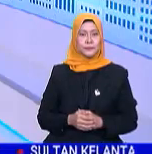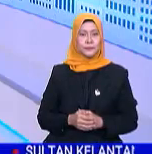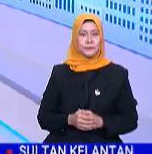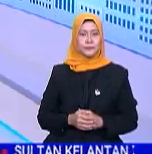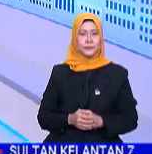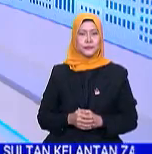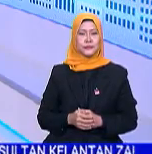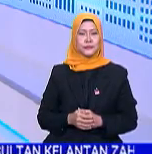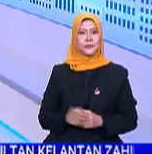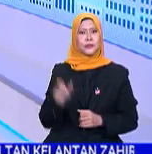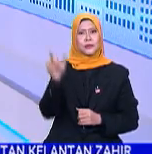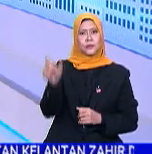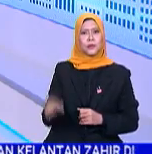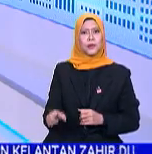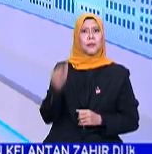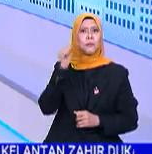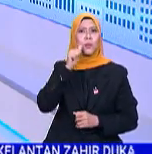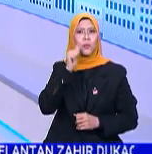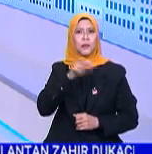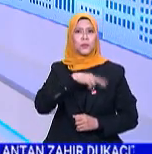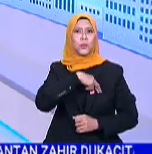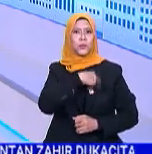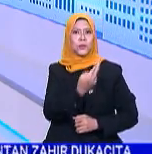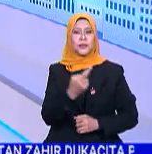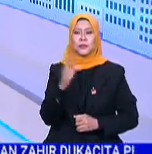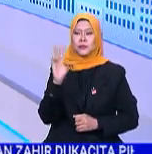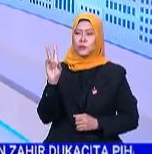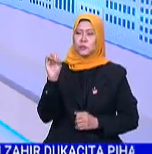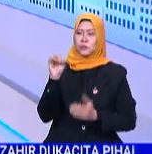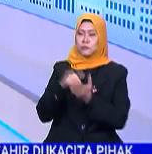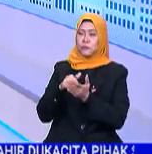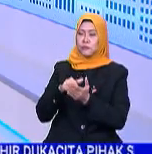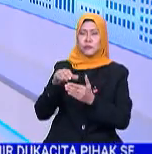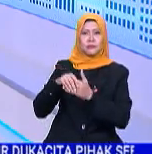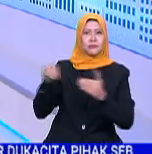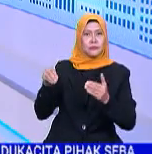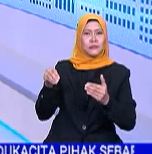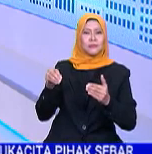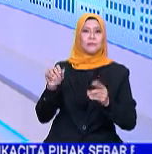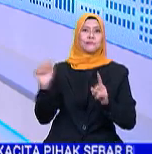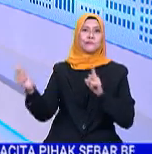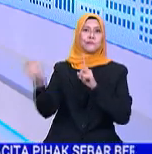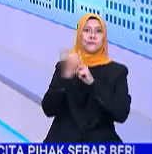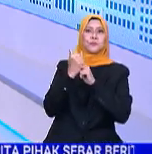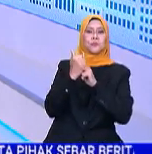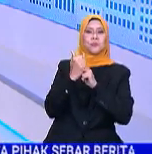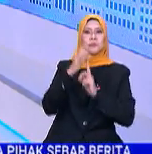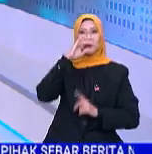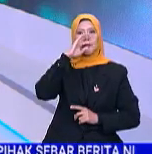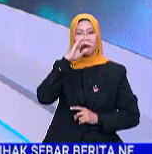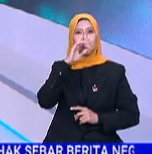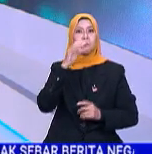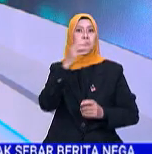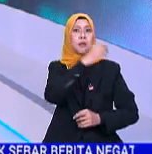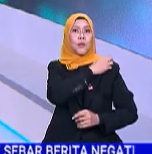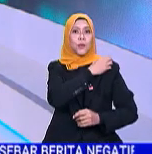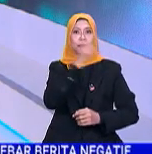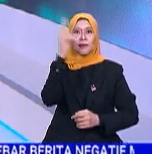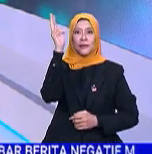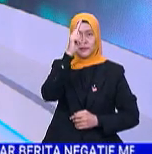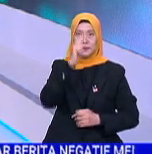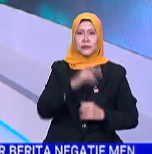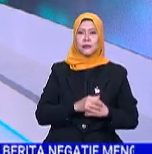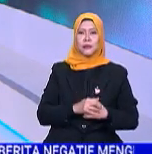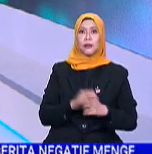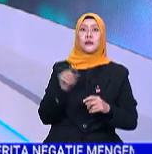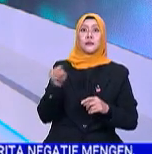Seorang wanita kerugian RM70,000 diperdaya sindiket penyamaran sebagai pegawai kerajaan.